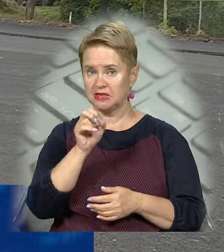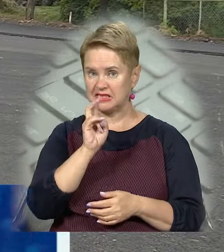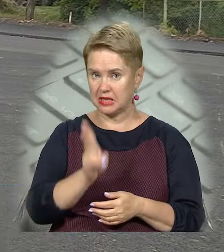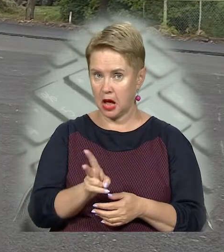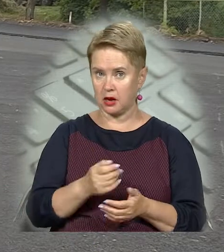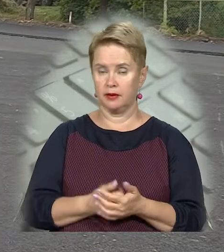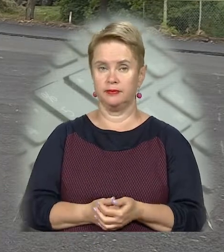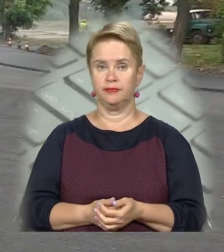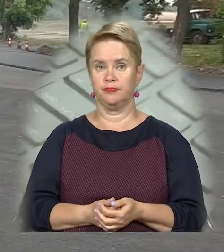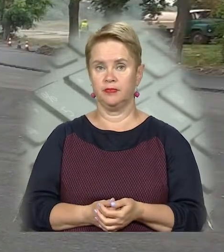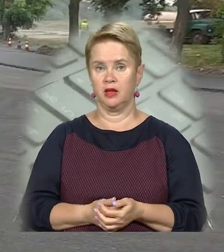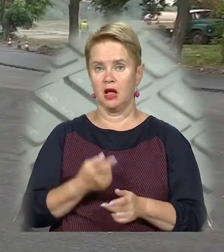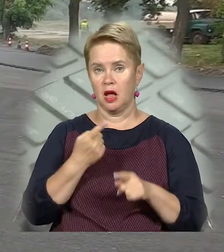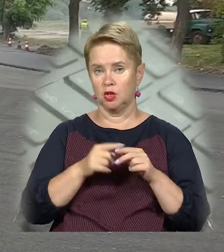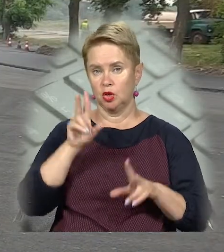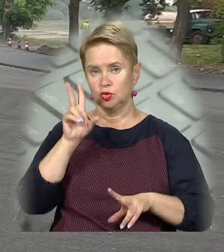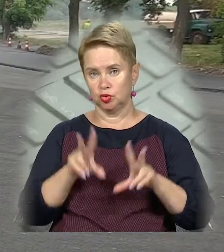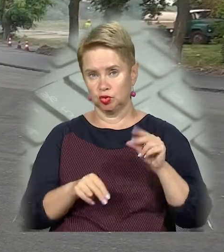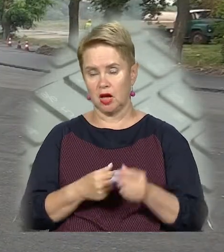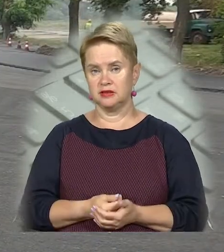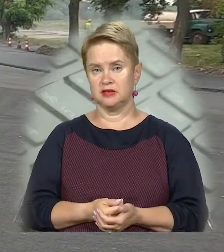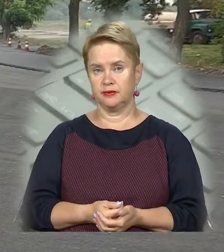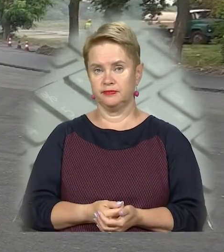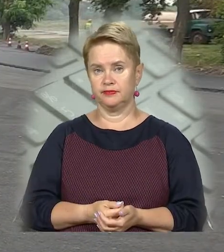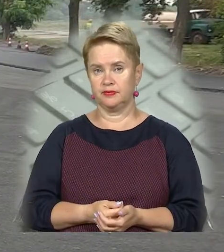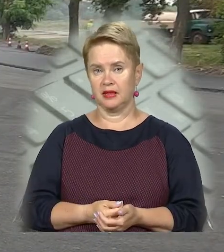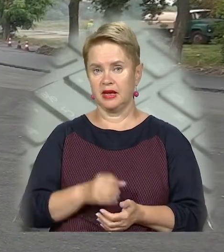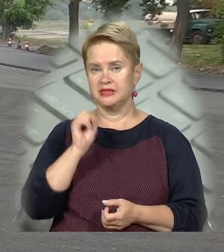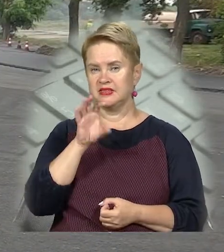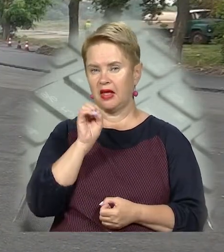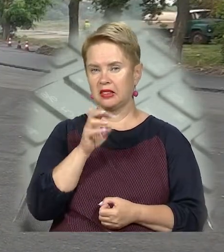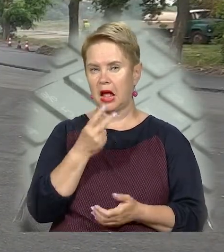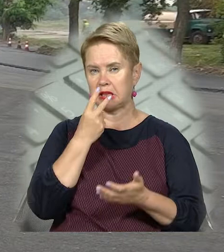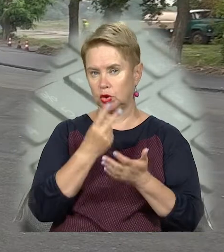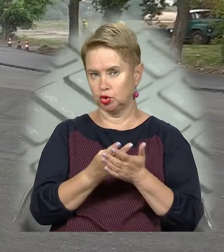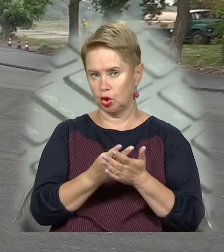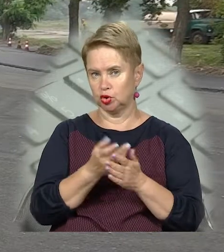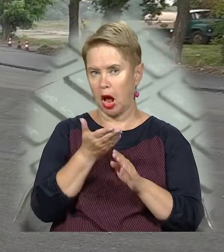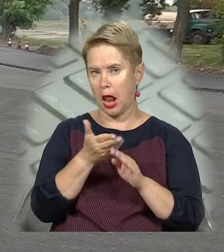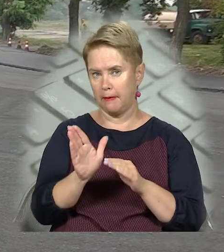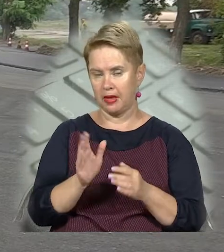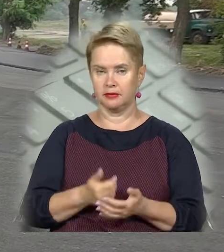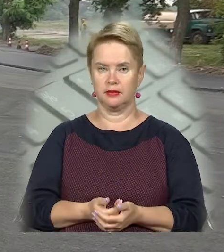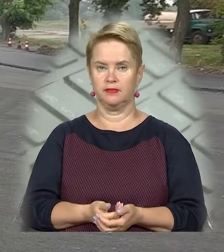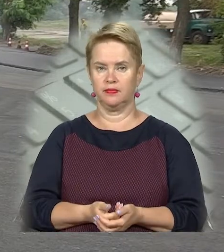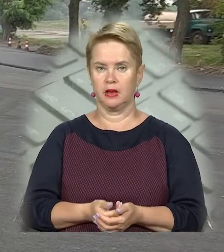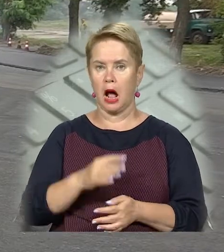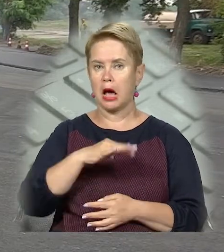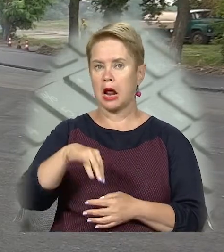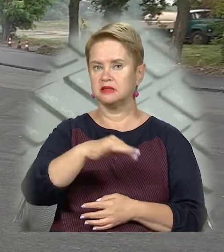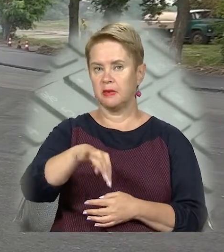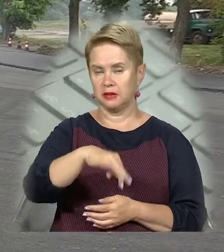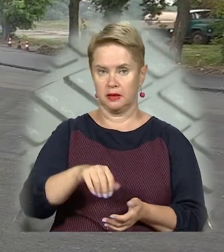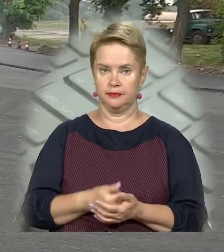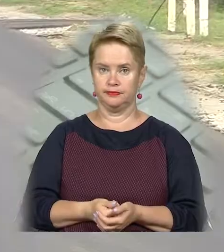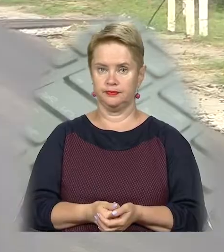ВРД. Це вважається, як світоотражаючі елементи розметки